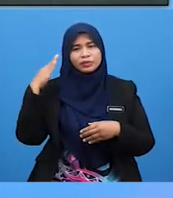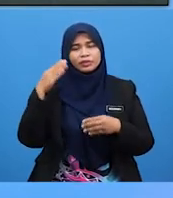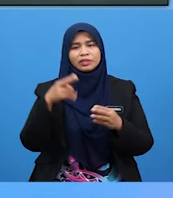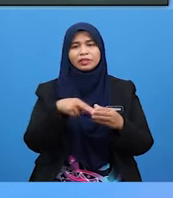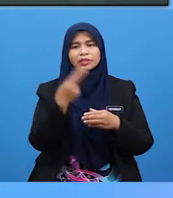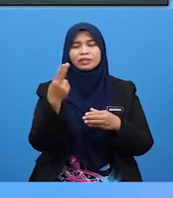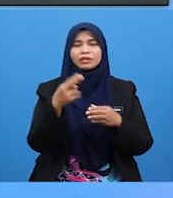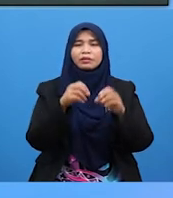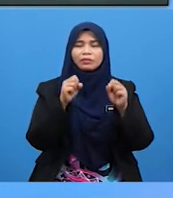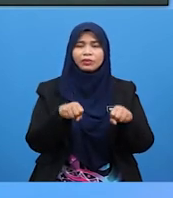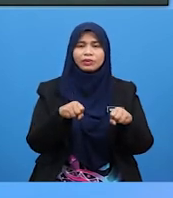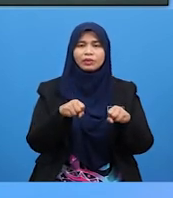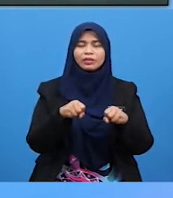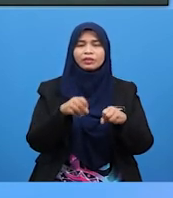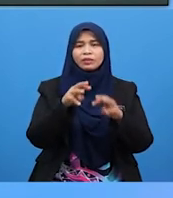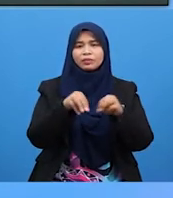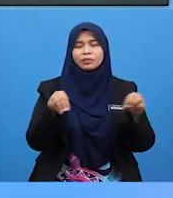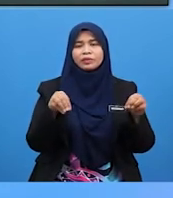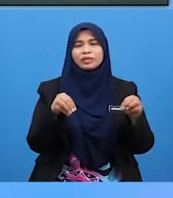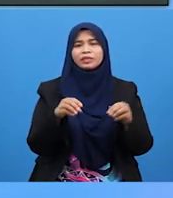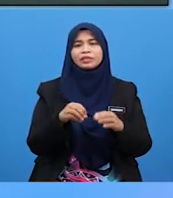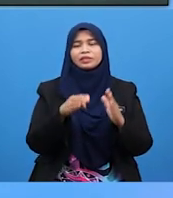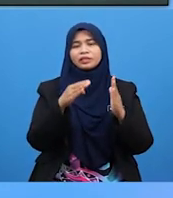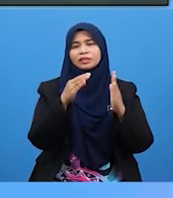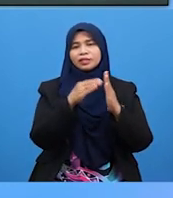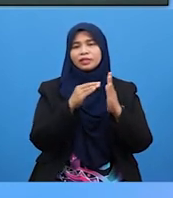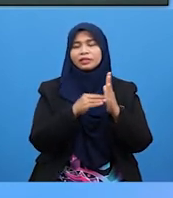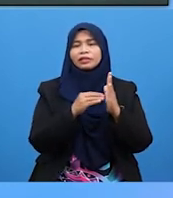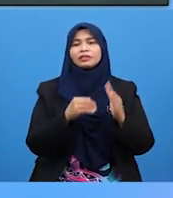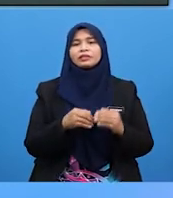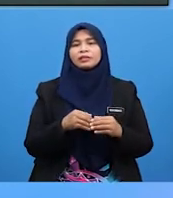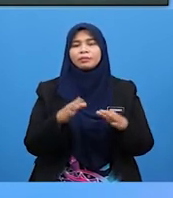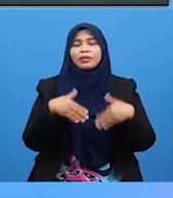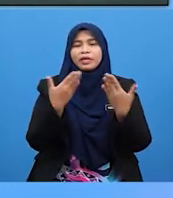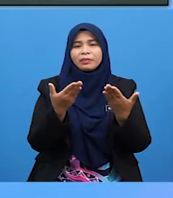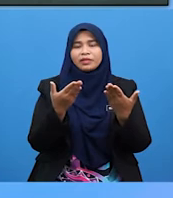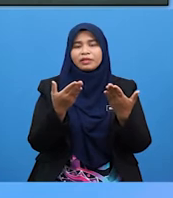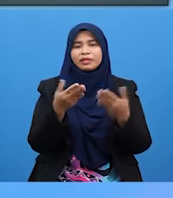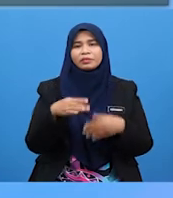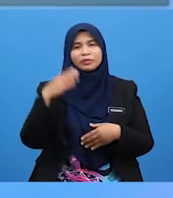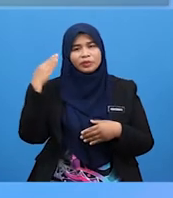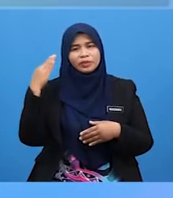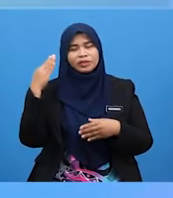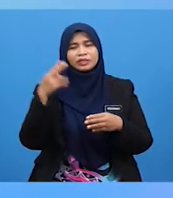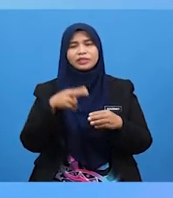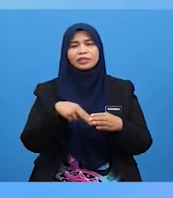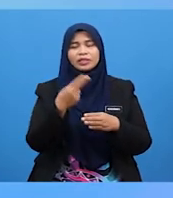Boleh murid-murid nyatakan semula Bagaimana bunyi dihasilkan?